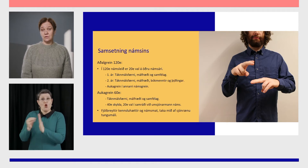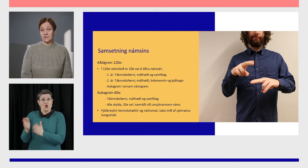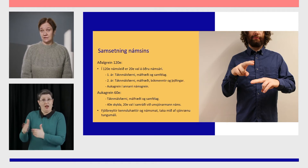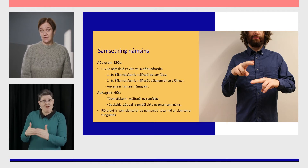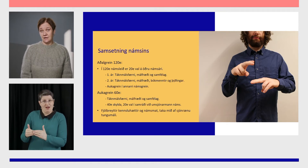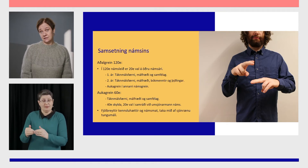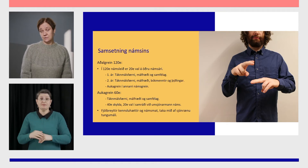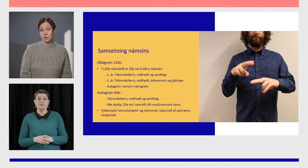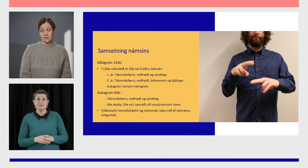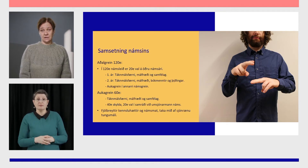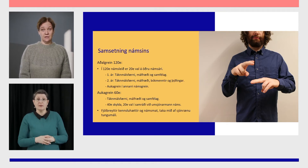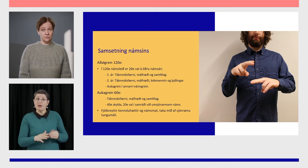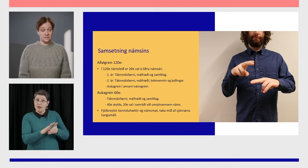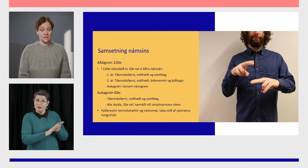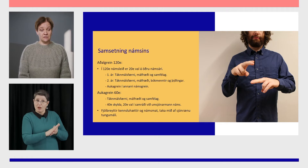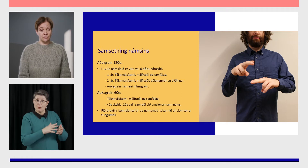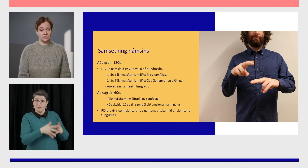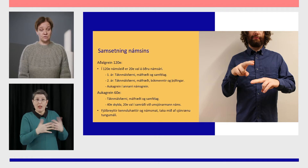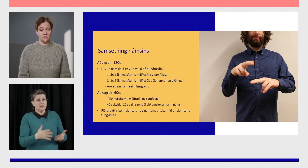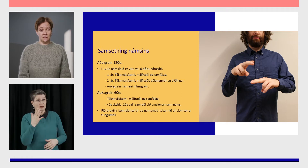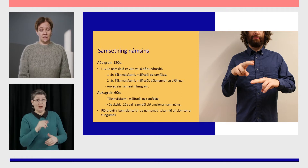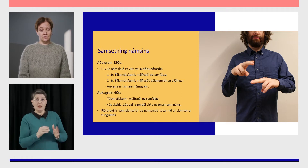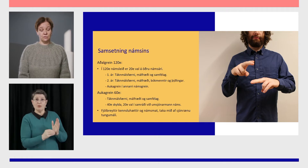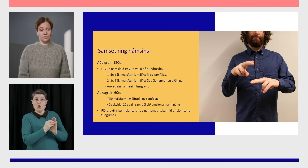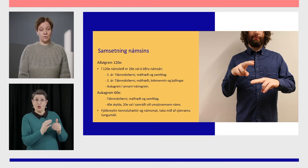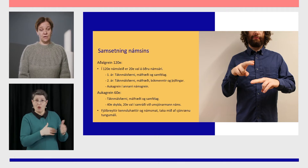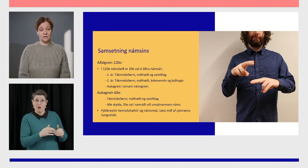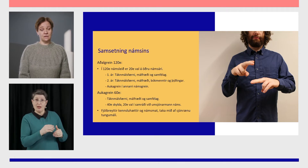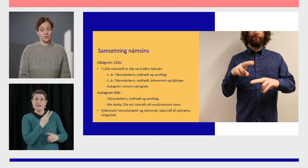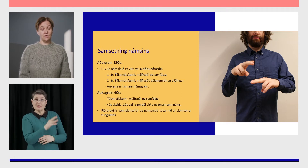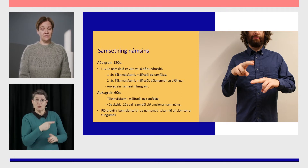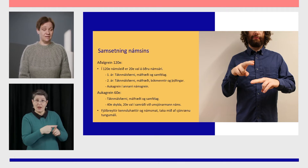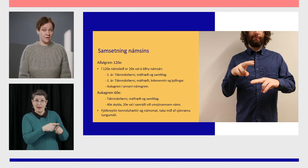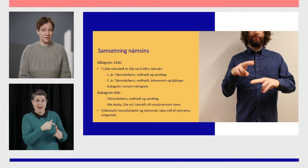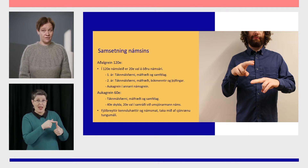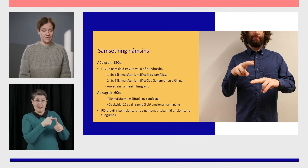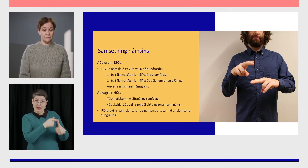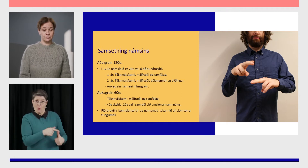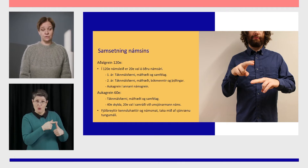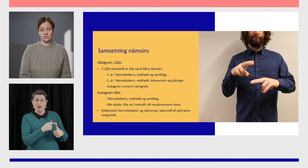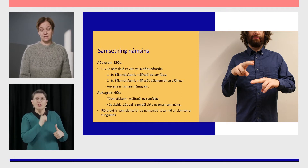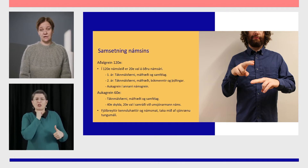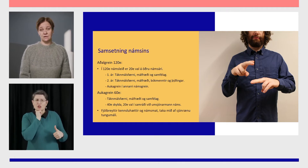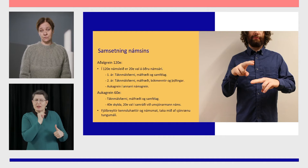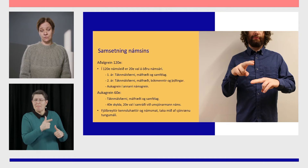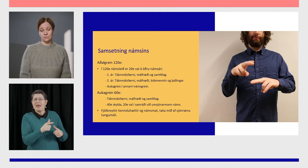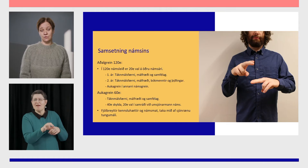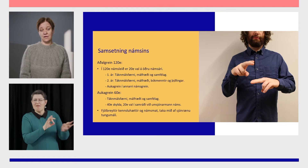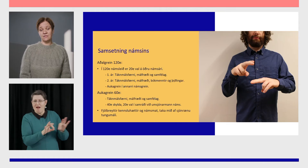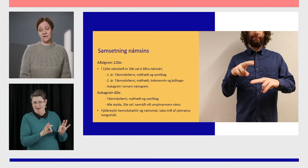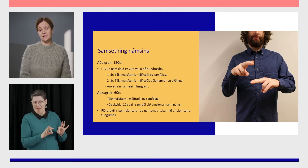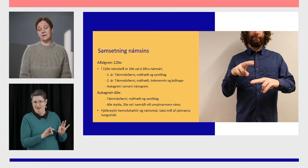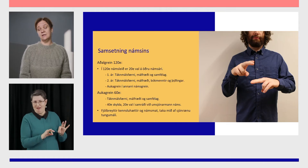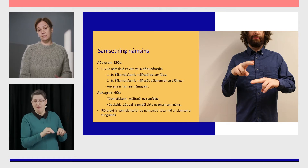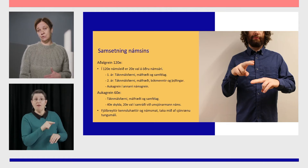Nú svo er líka þetta að taka þetta sem auka grein einungis eitt ár 61 einningar og þá er örlitið meira val, svona hlutfalslega, og